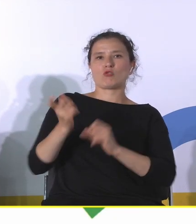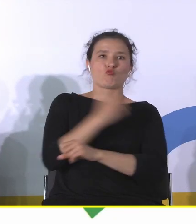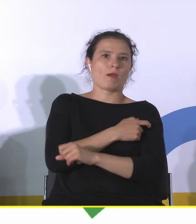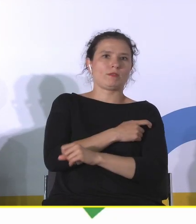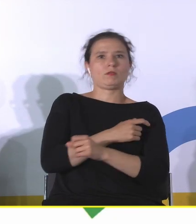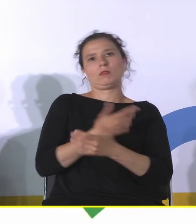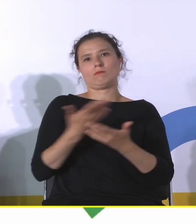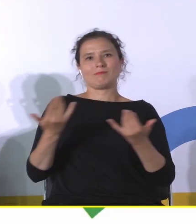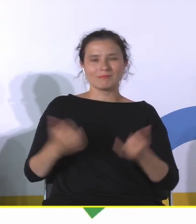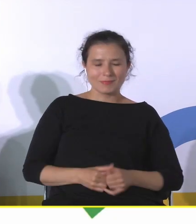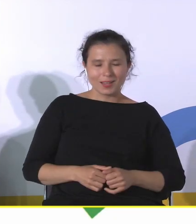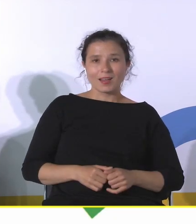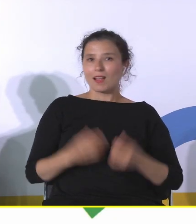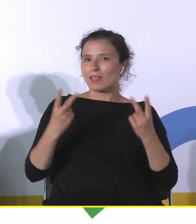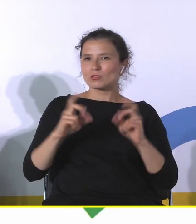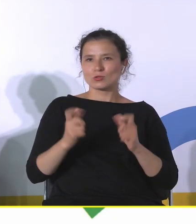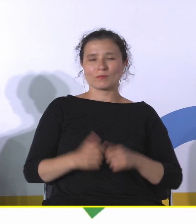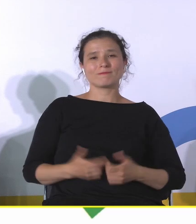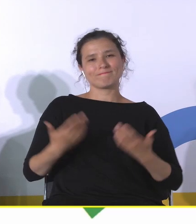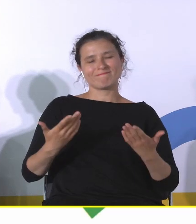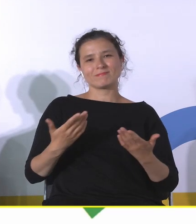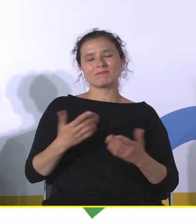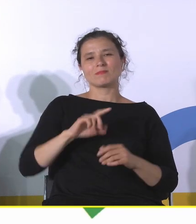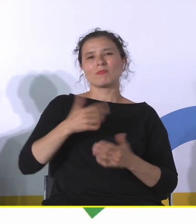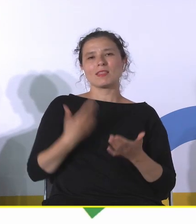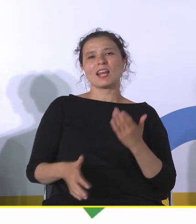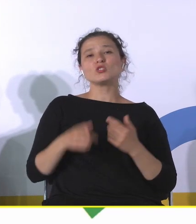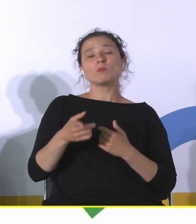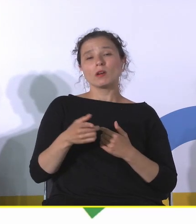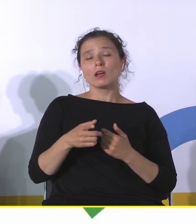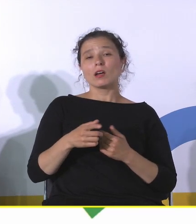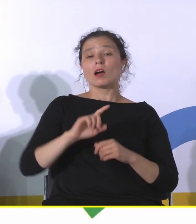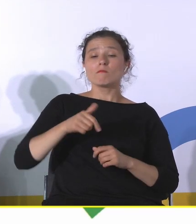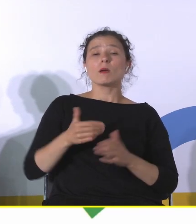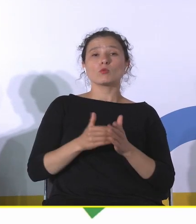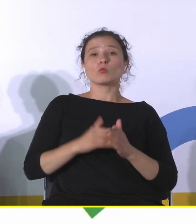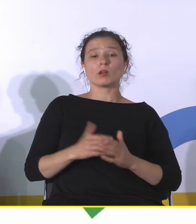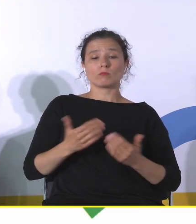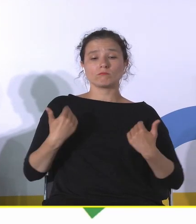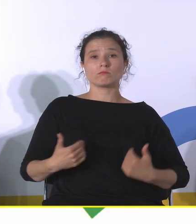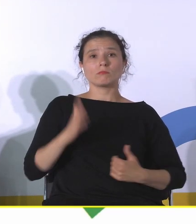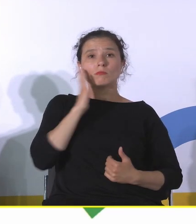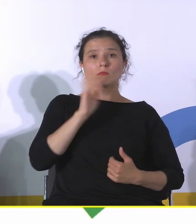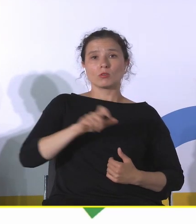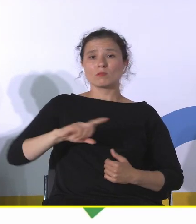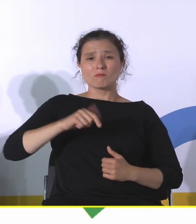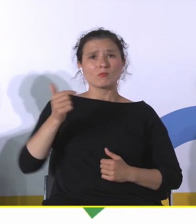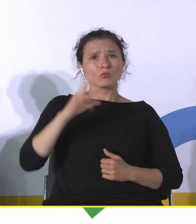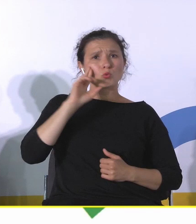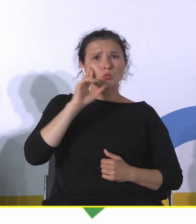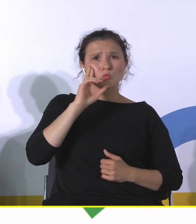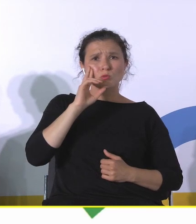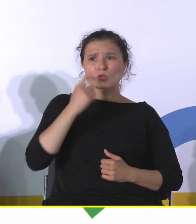najważniejsze jest i co niestety nam ucieka, to jest to, i co potrzebujemy my jako mieszkańcy, to my musimy rozumieć, co to